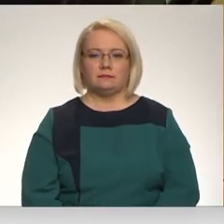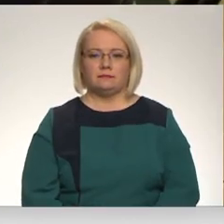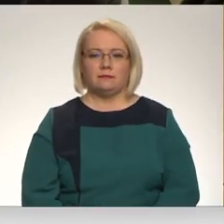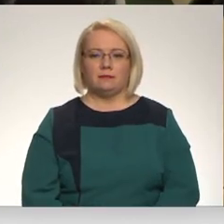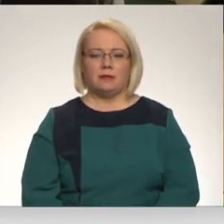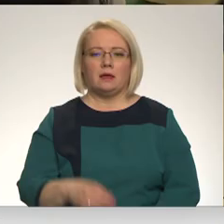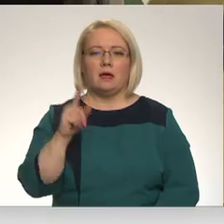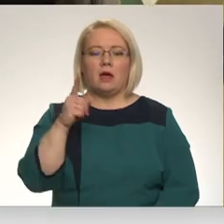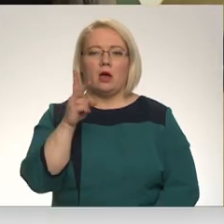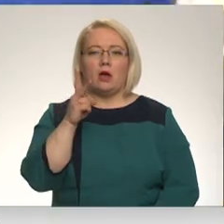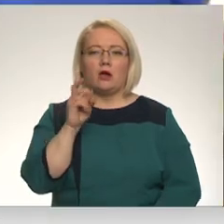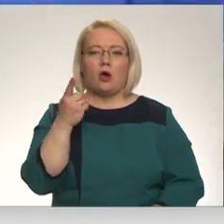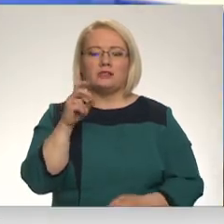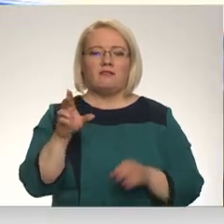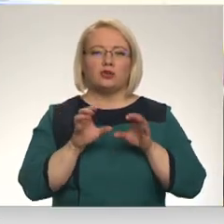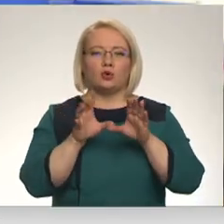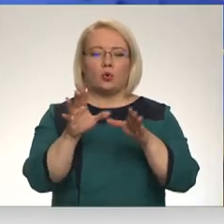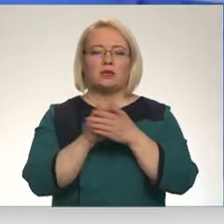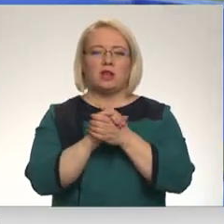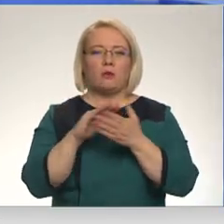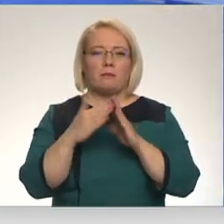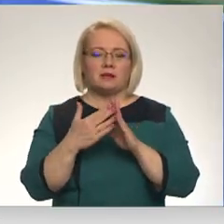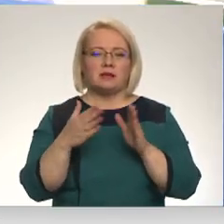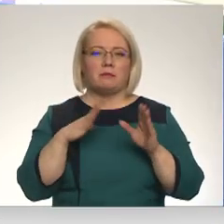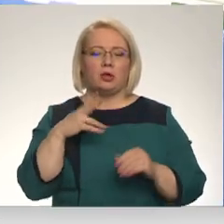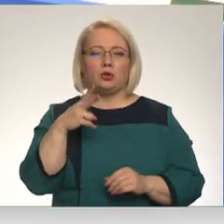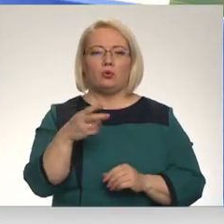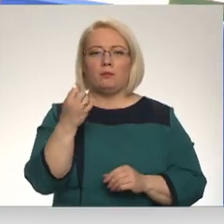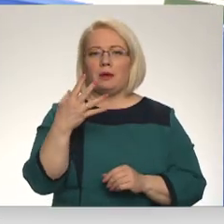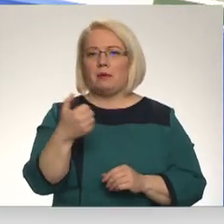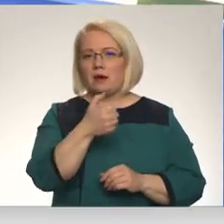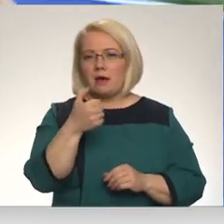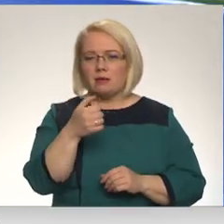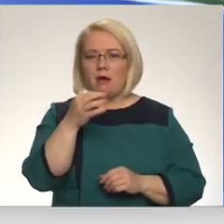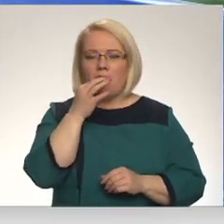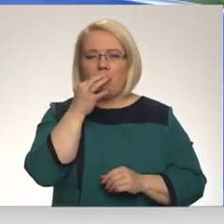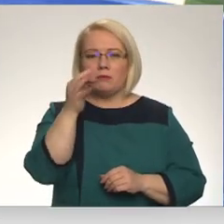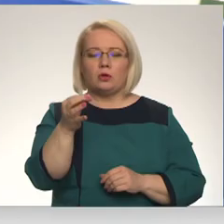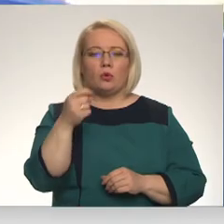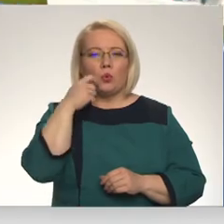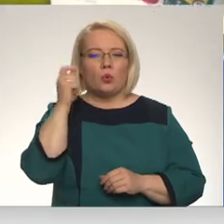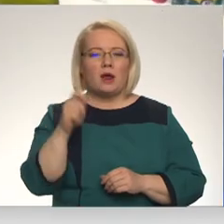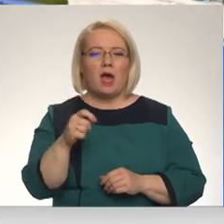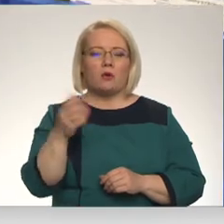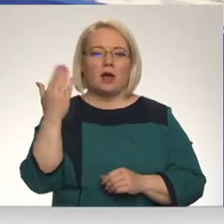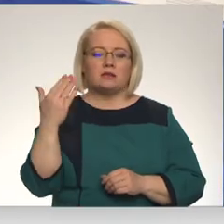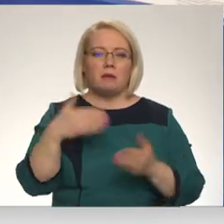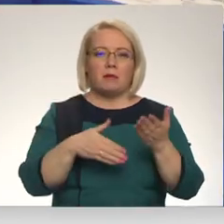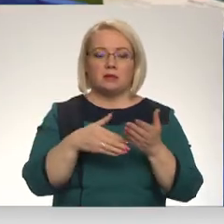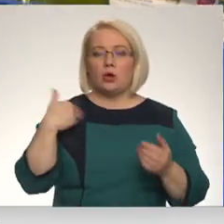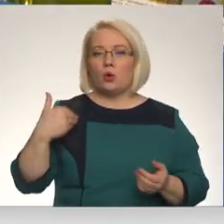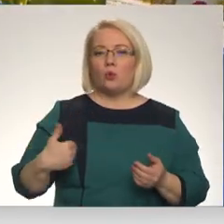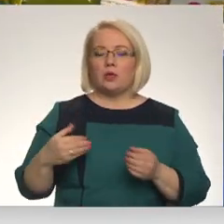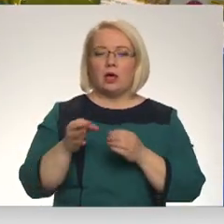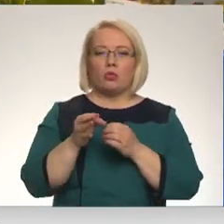Kosiva par skrundu sadraudzības pilsētu kļuva 2015. gadā. Atbildot Ukraiņu aicinājumam palīdzēt, kuldīgs